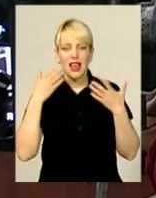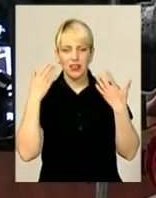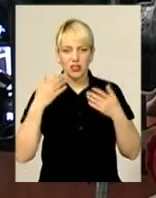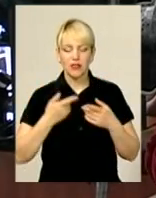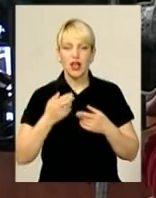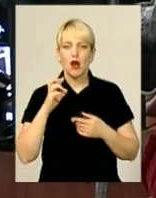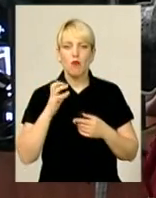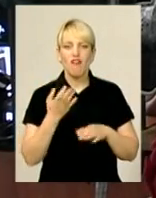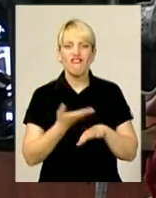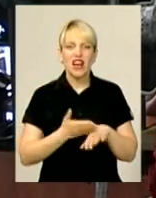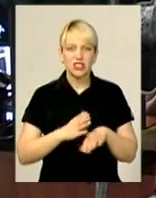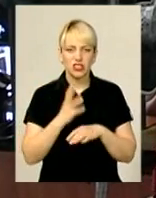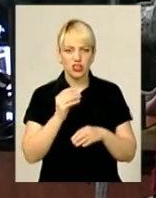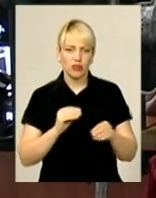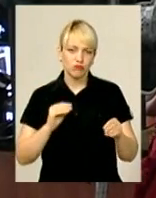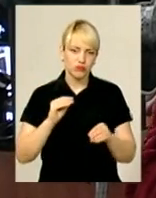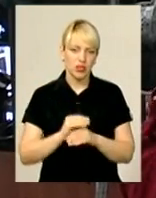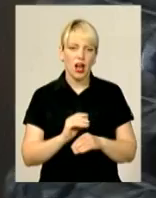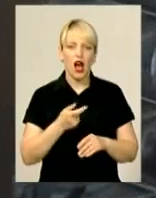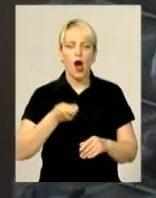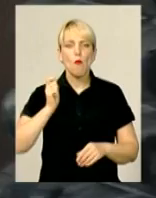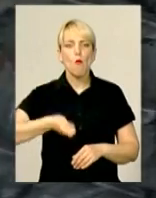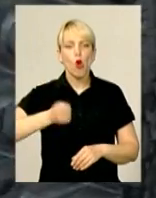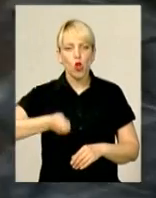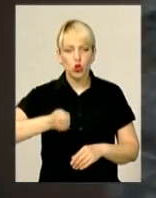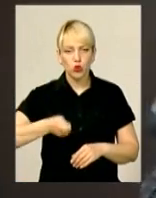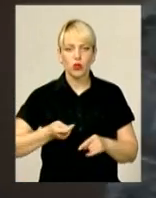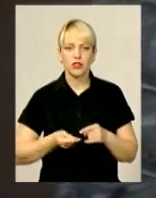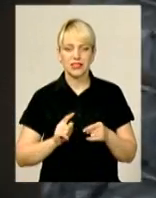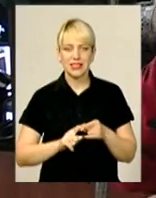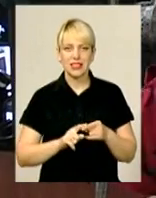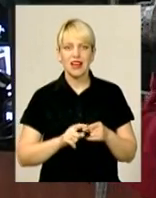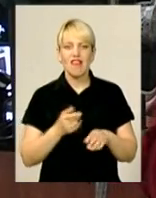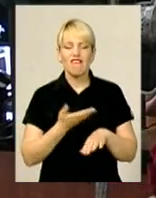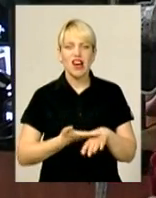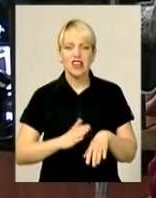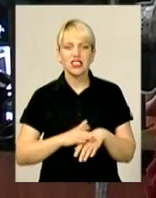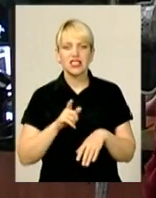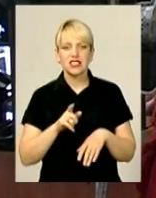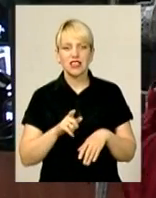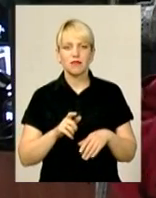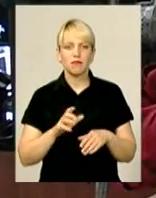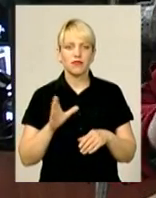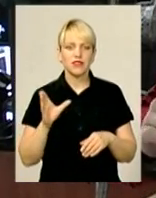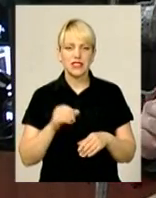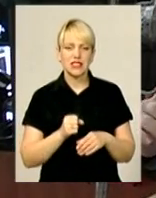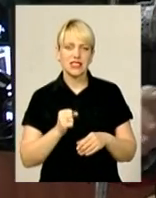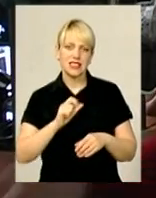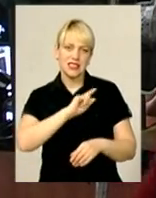воно зі скольців. А молоток в нас йде по важкому зброєму, тому що він передає весь імпакт і